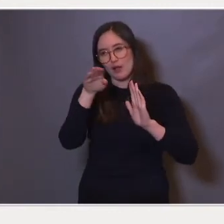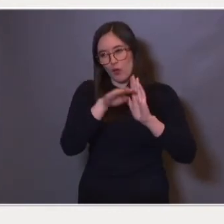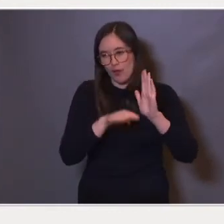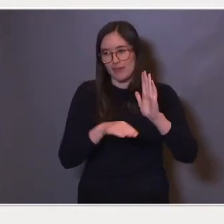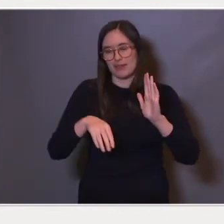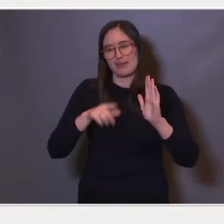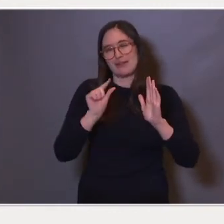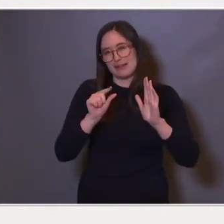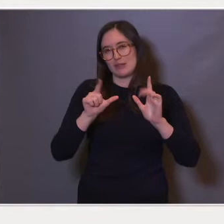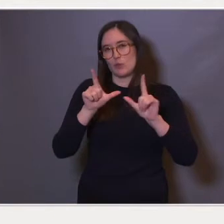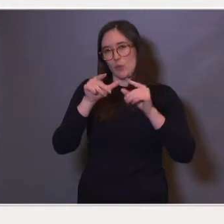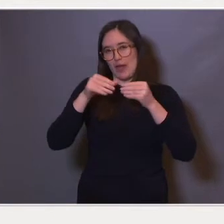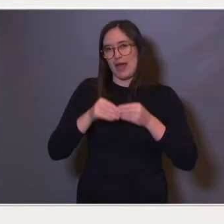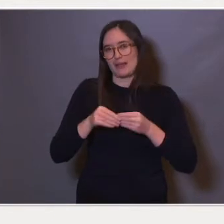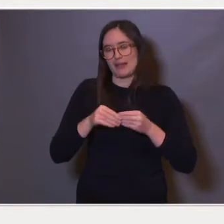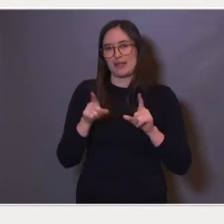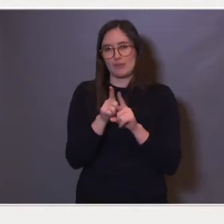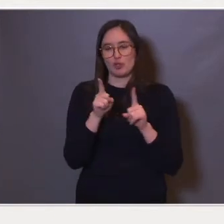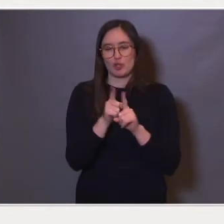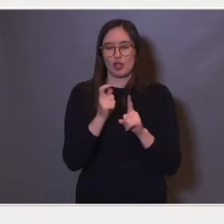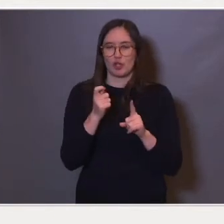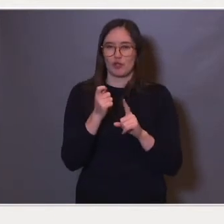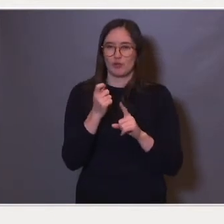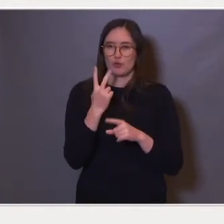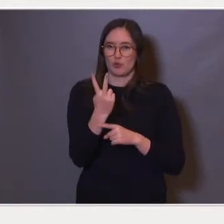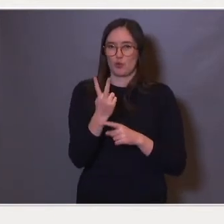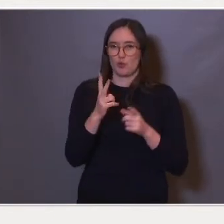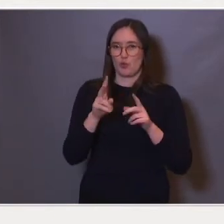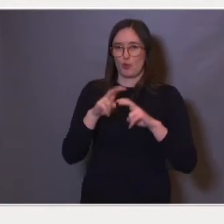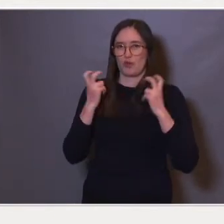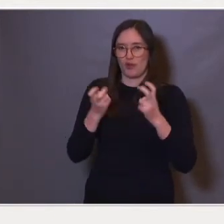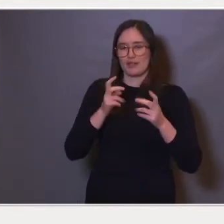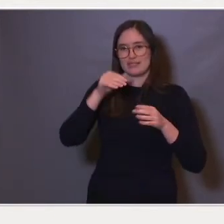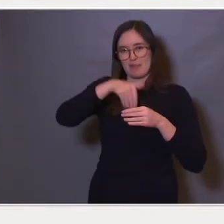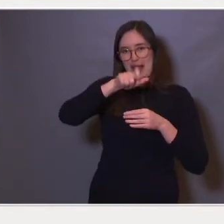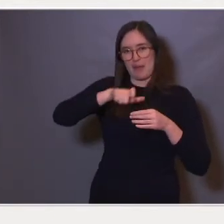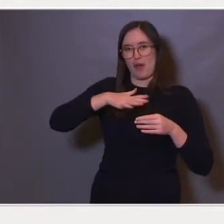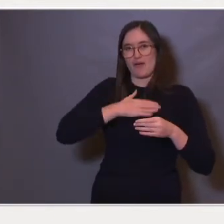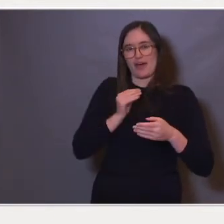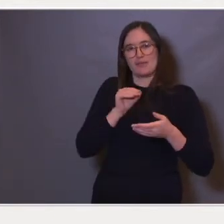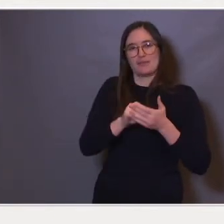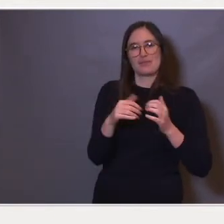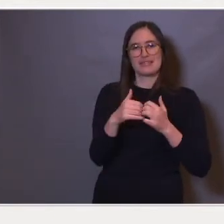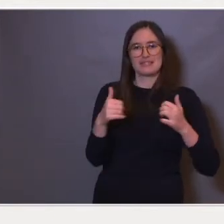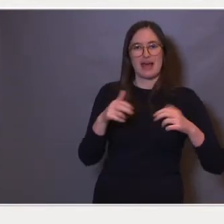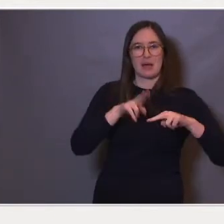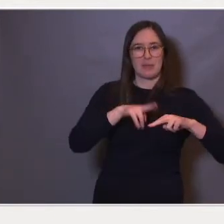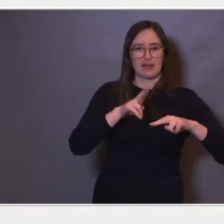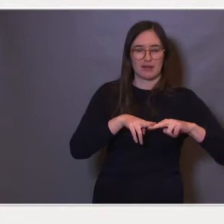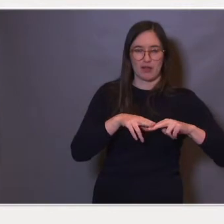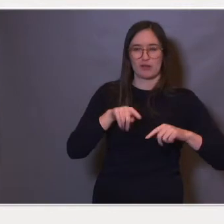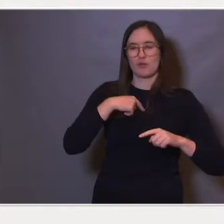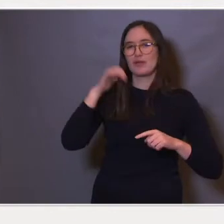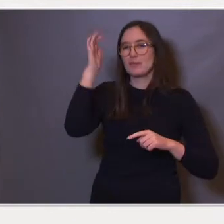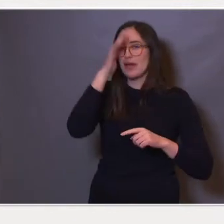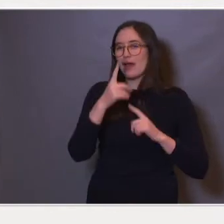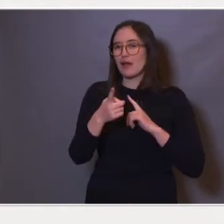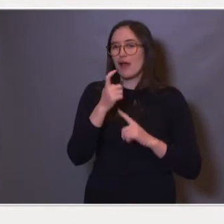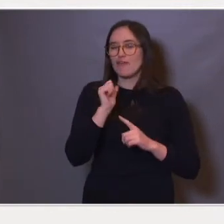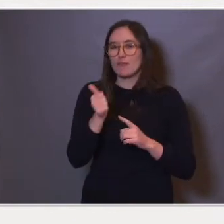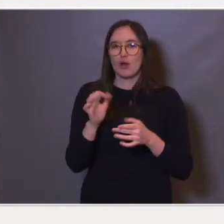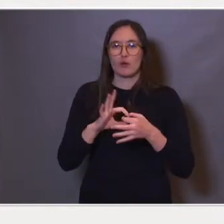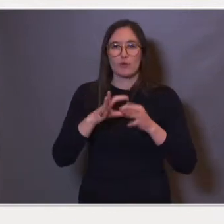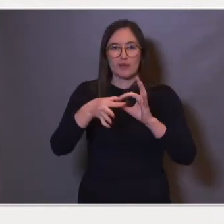utvalgsmedlemmene tok en særmerknad der. Men der mener vi at kravet bør kombineres med å oppheve de